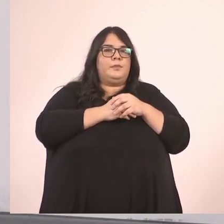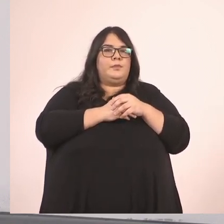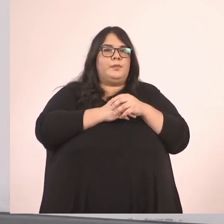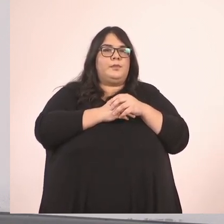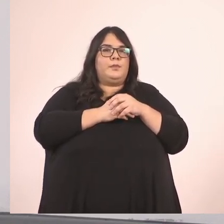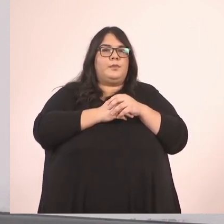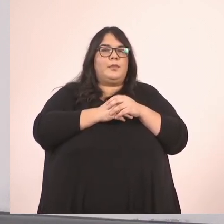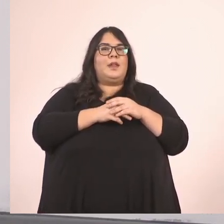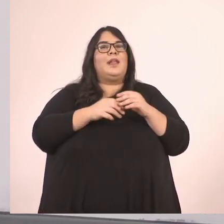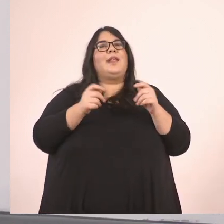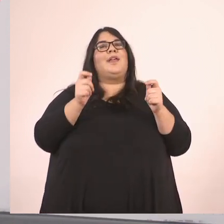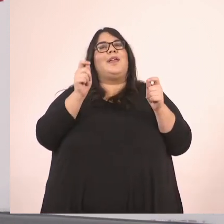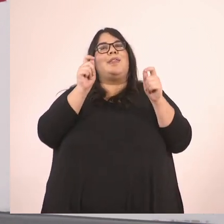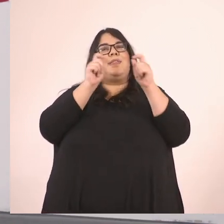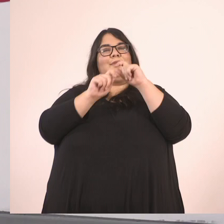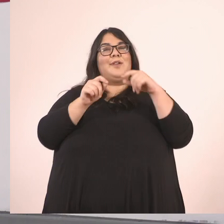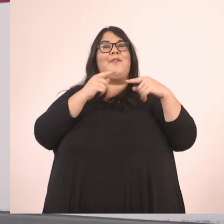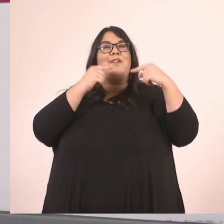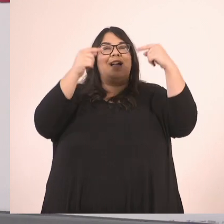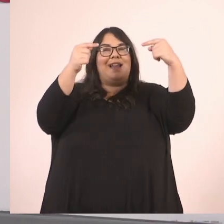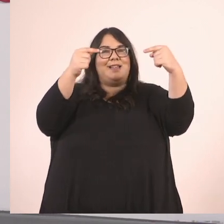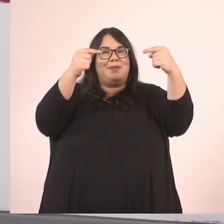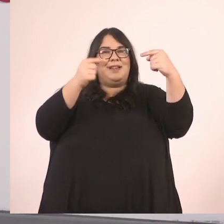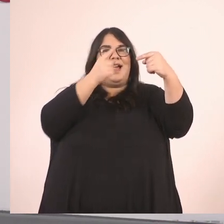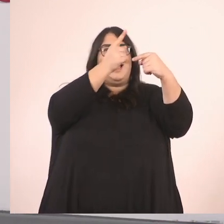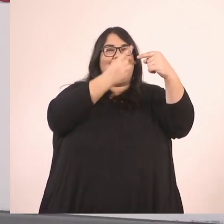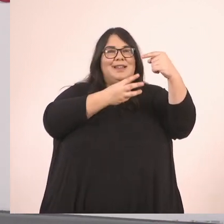Λοιπόν, θα φτιάξουμε ισοδύναμα κλάσματα μεταρχικά.